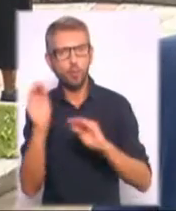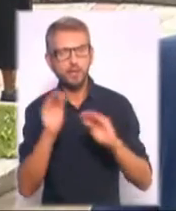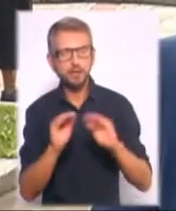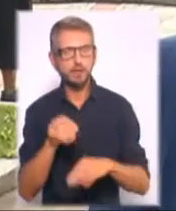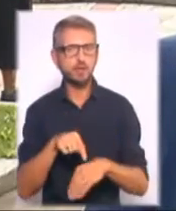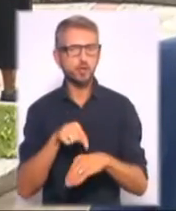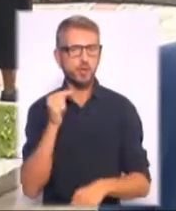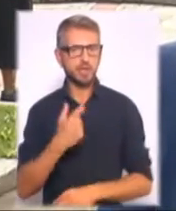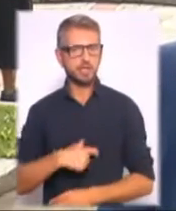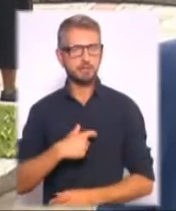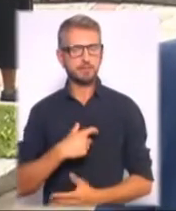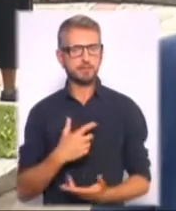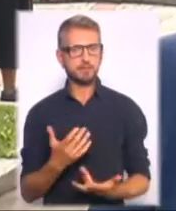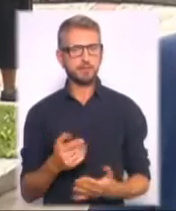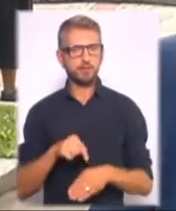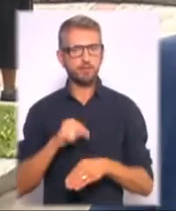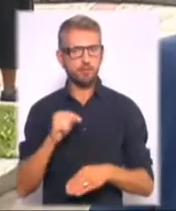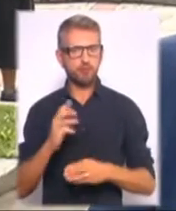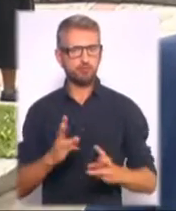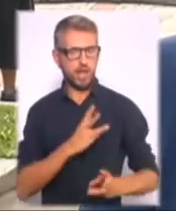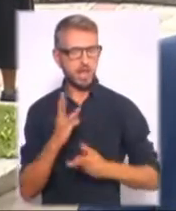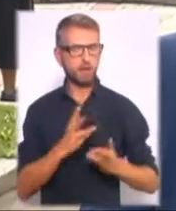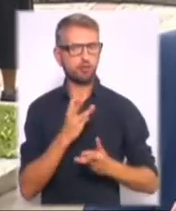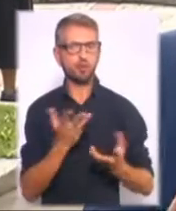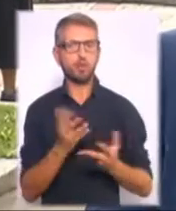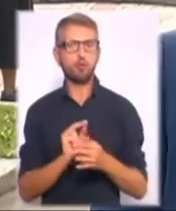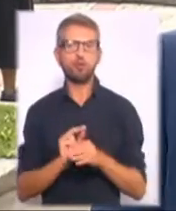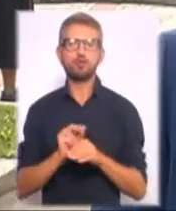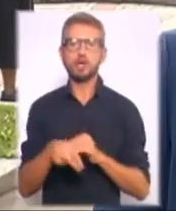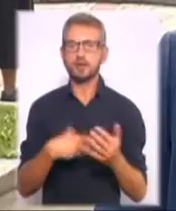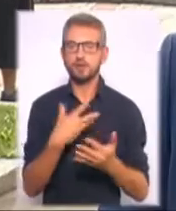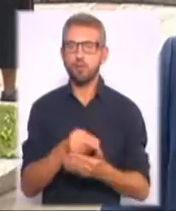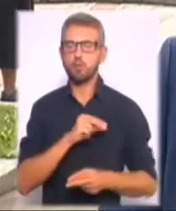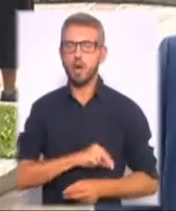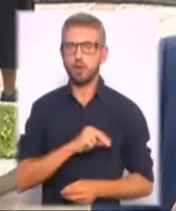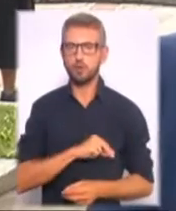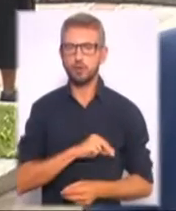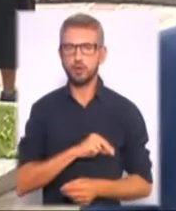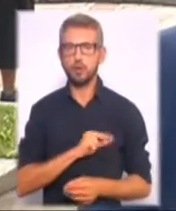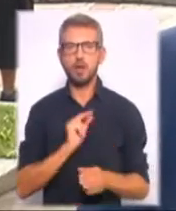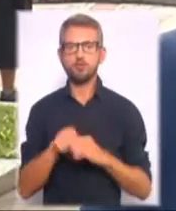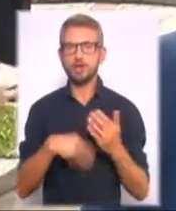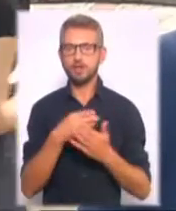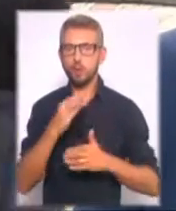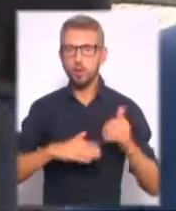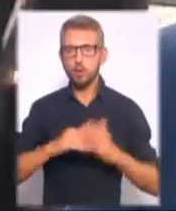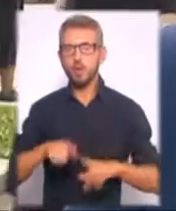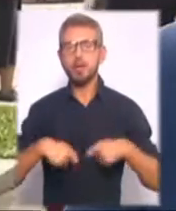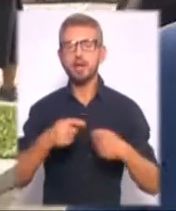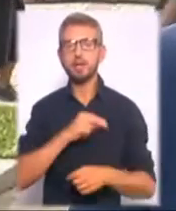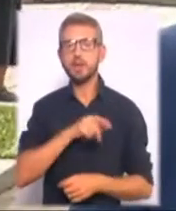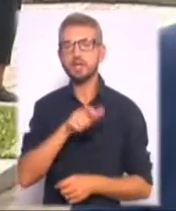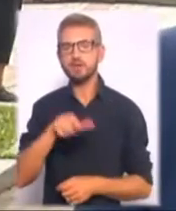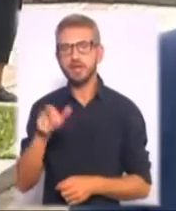енергію, яку через свою працю, через свої руки передали працівники